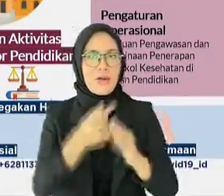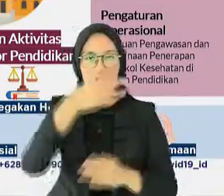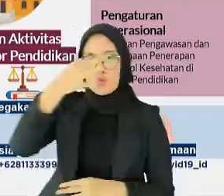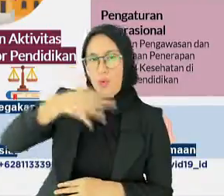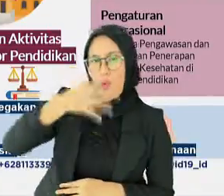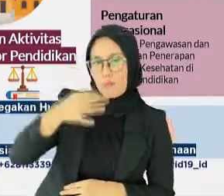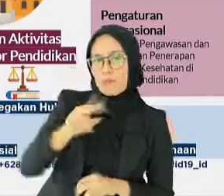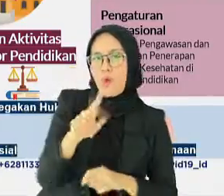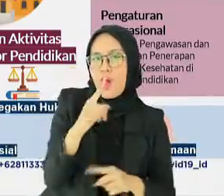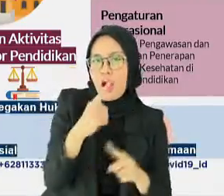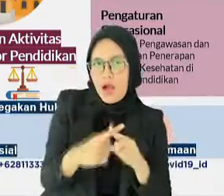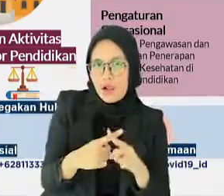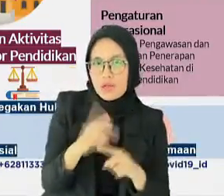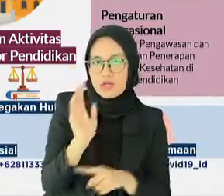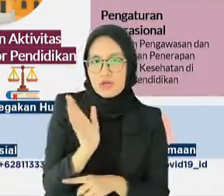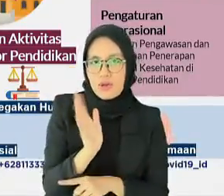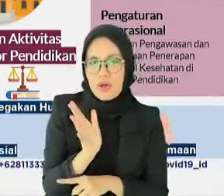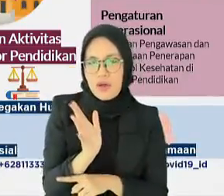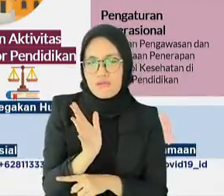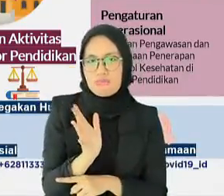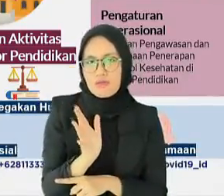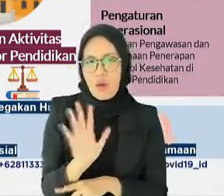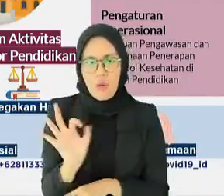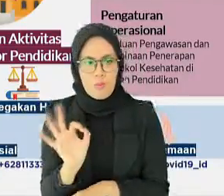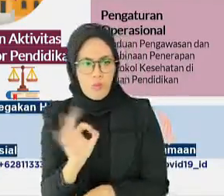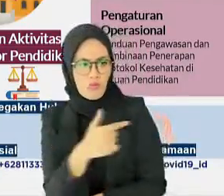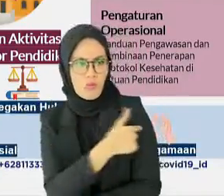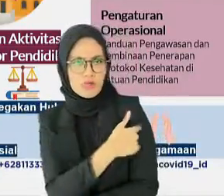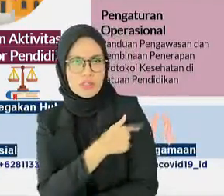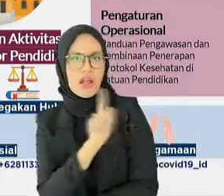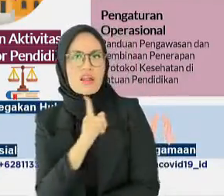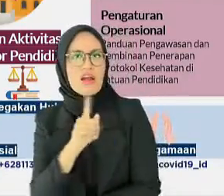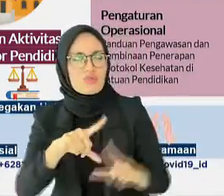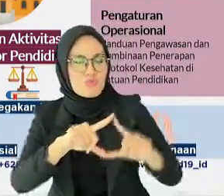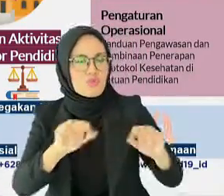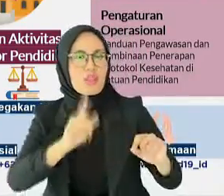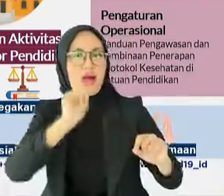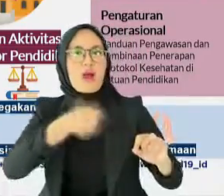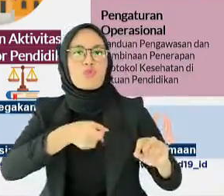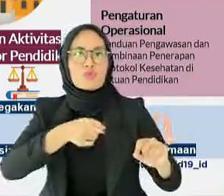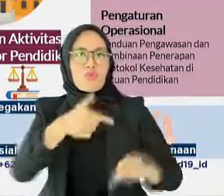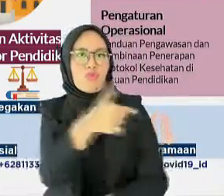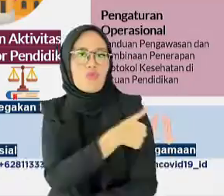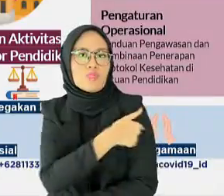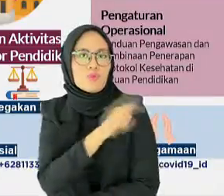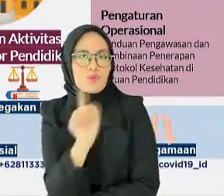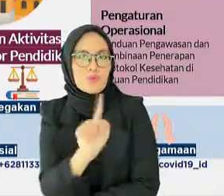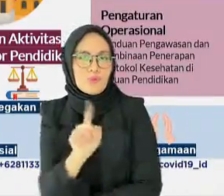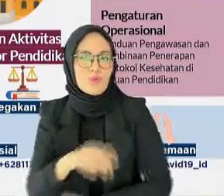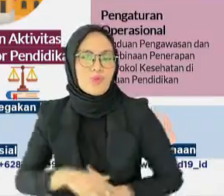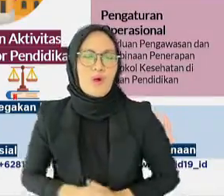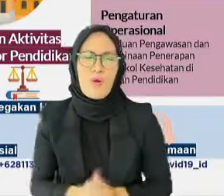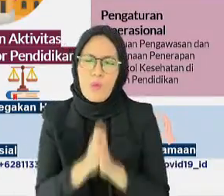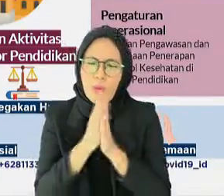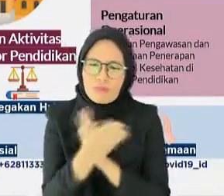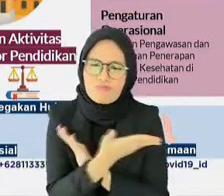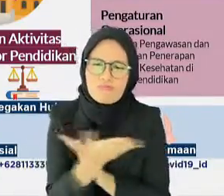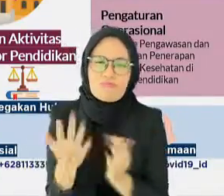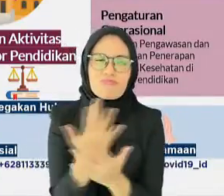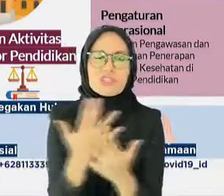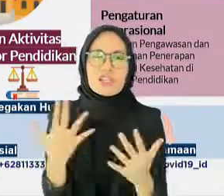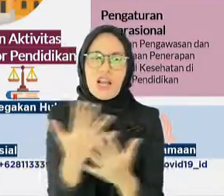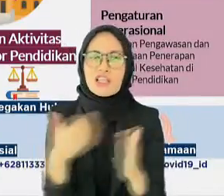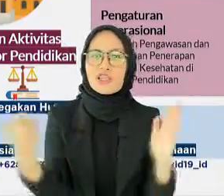dan vaksinasi bagi mereka yang belum tervaksin. Mohon masyarakat betul-betul memperhatikan update dan